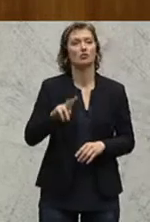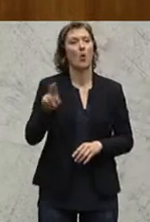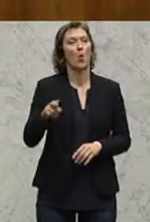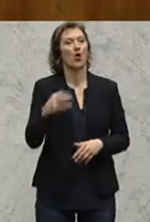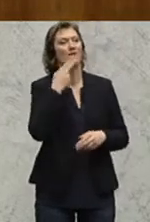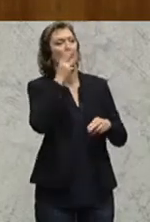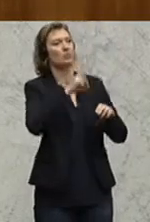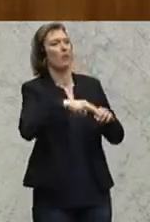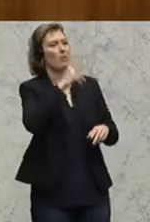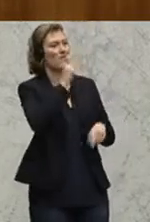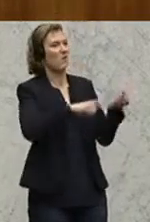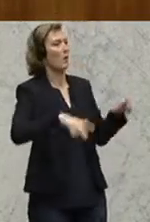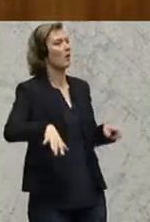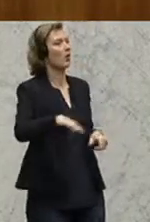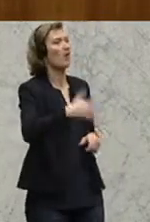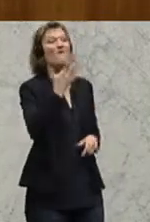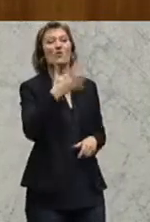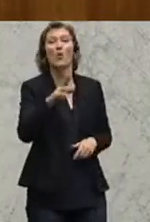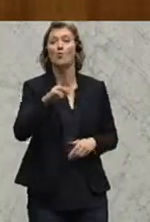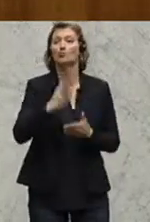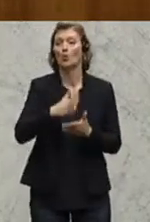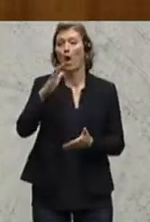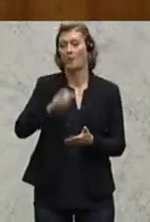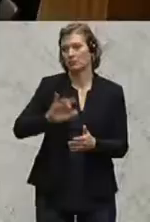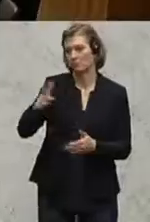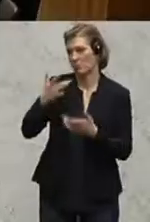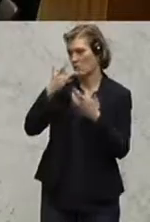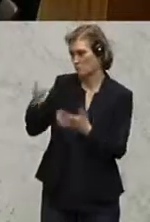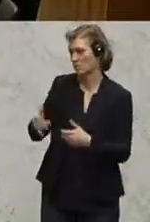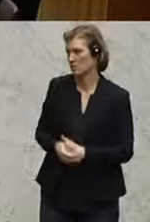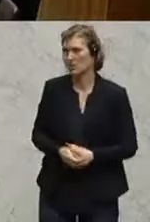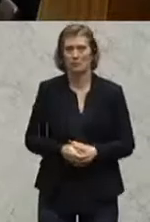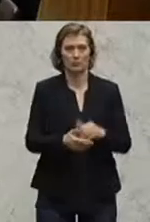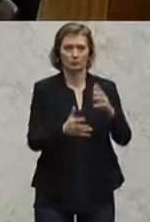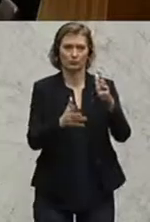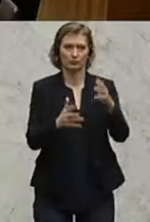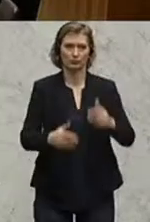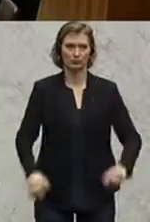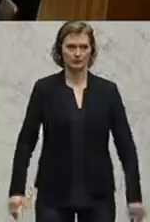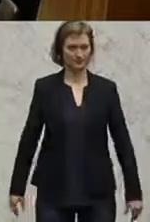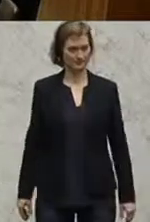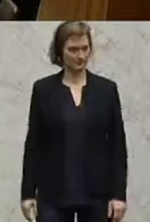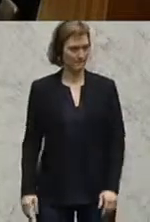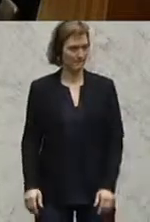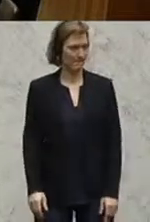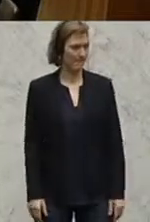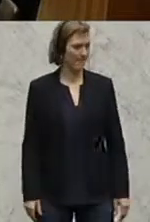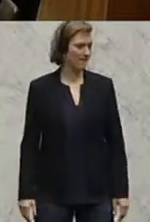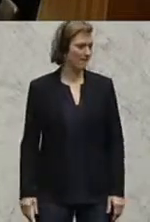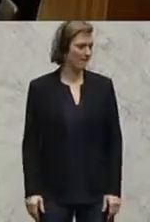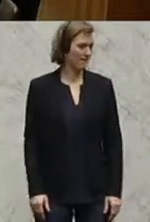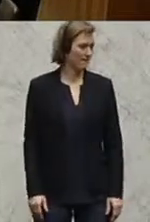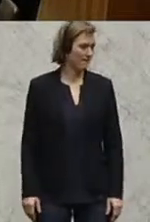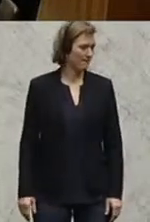die Sie der Bevölkerung versprechen, haben Sie in den 500 Euro schon wieder weggenommen. Gratulieren. Die Versprechen der Regierung haben sich nicht